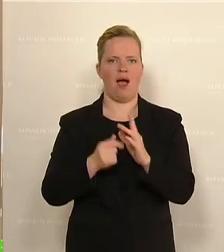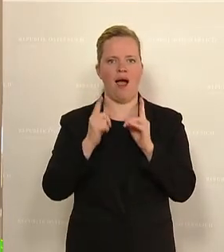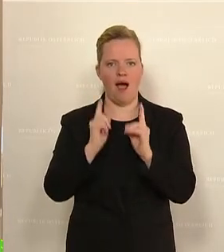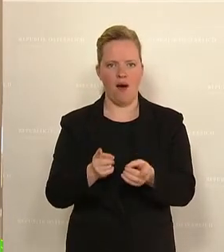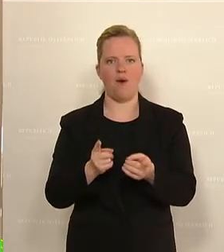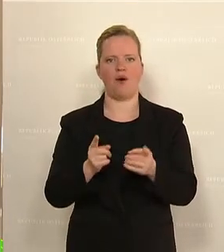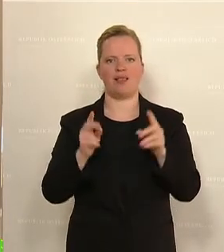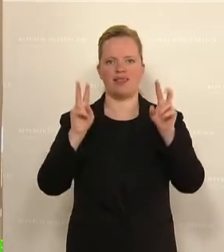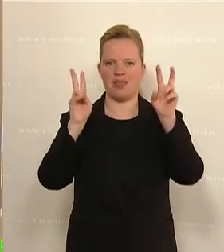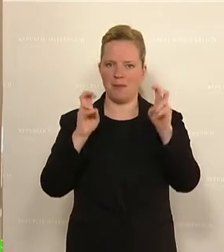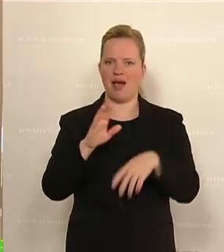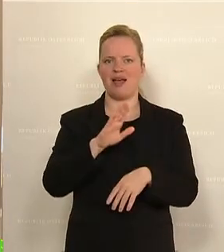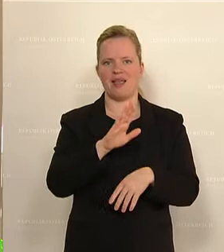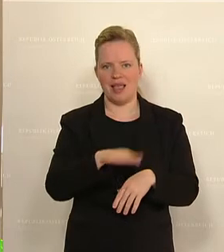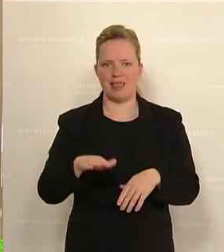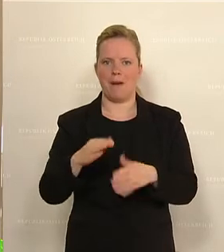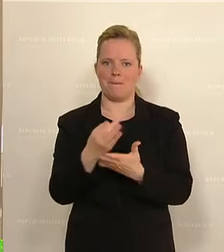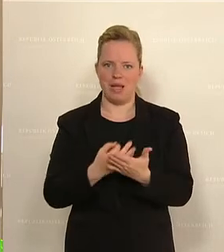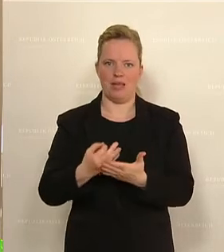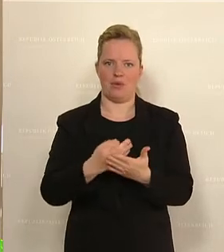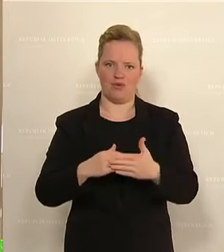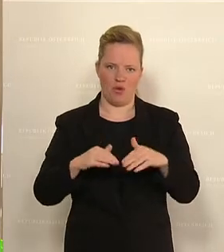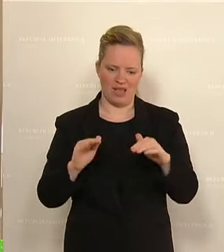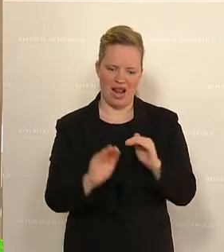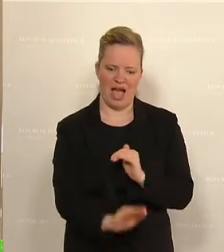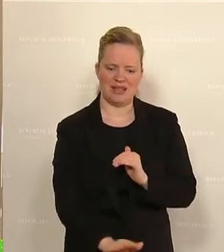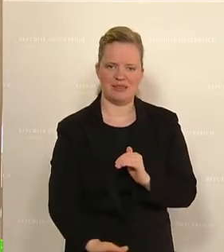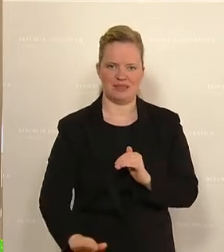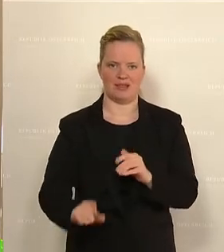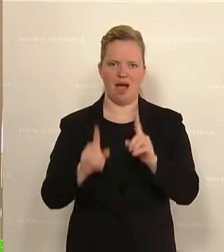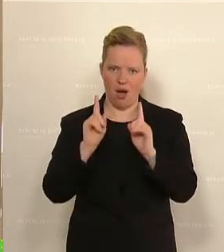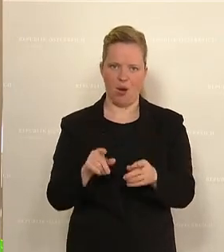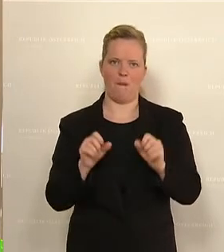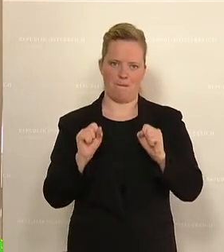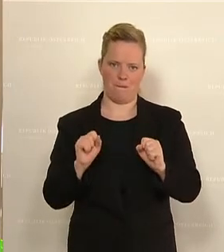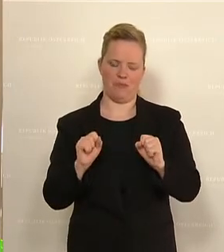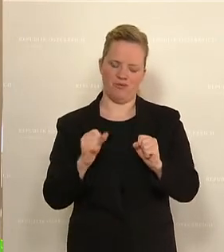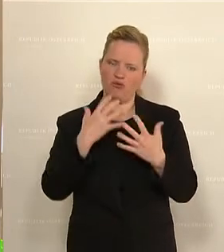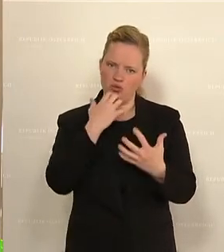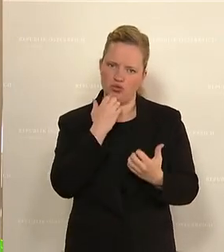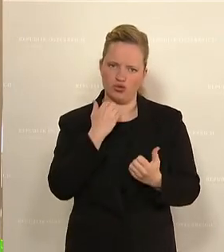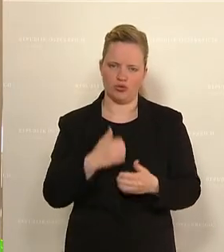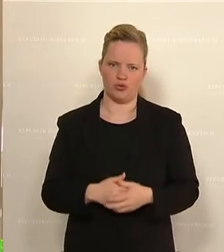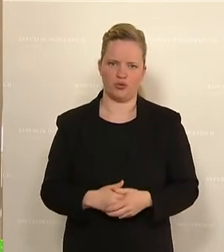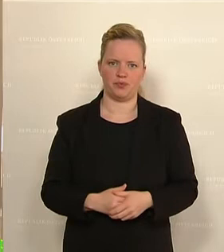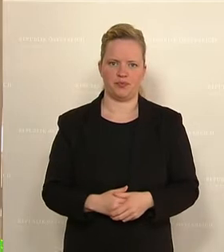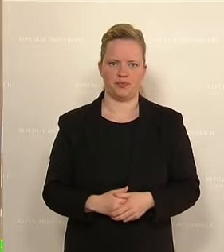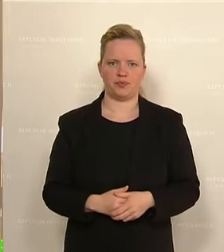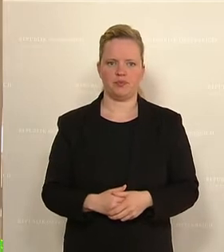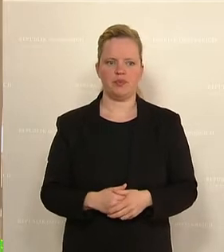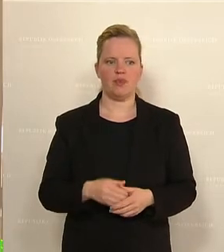beim Thema Kinderbildung der Kleinsten mehr als nur wünschenswert. Auch wenn die